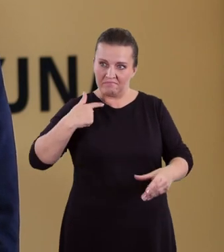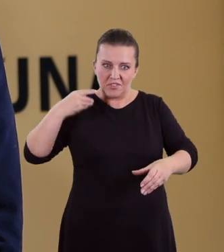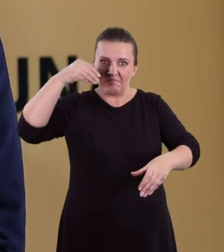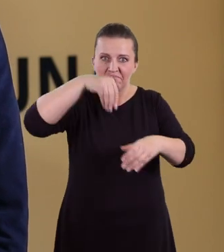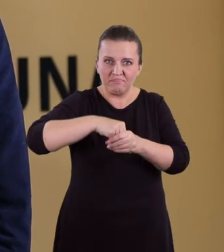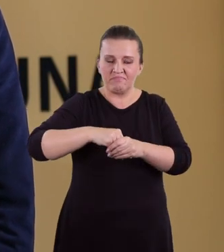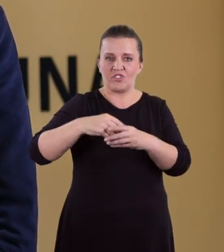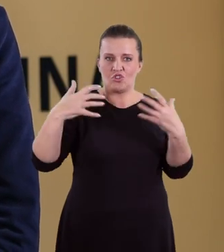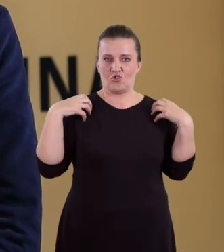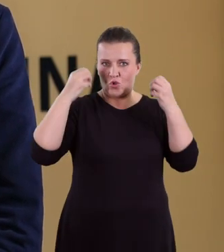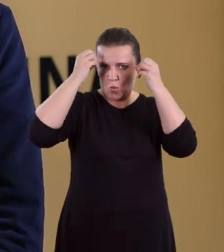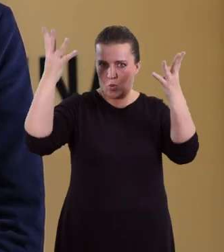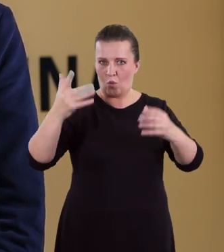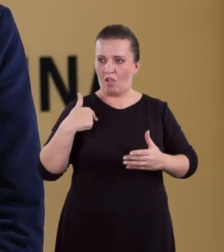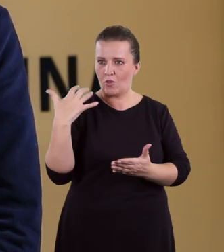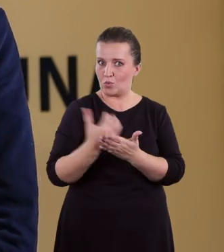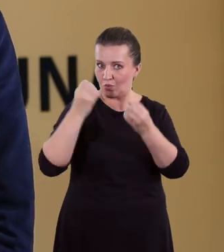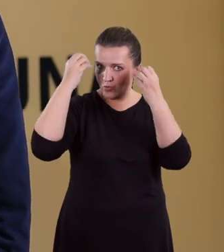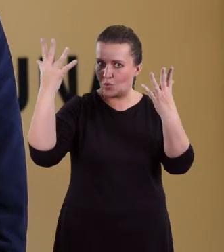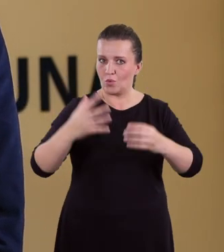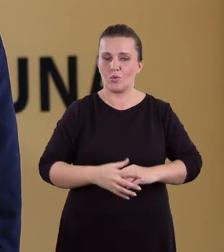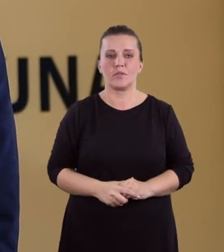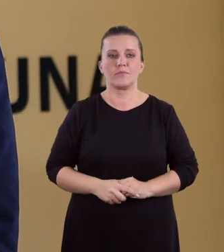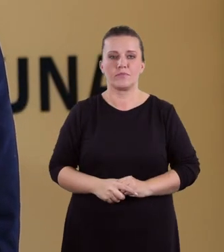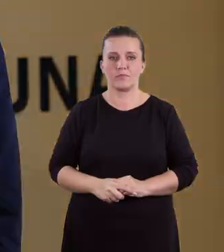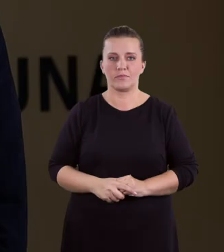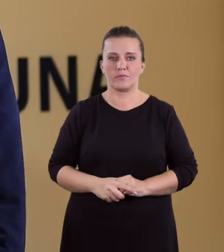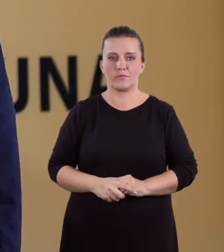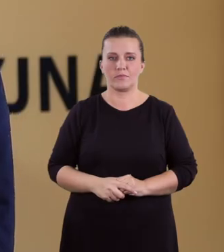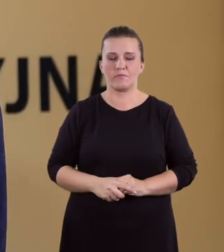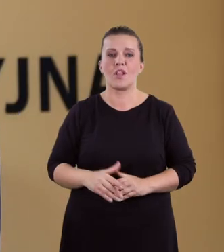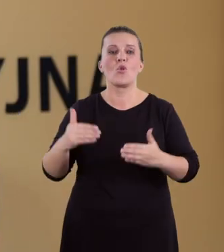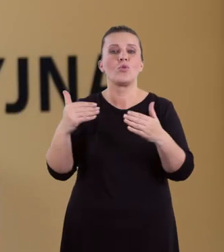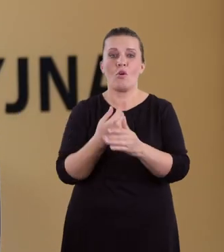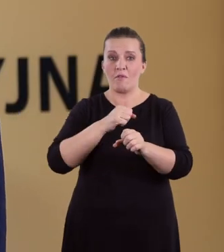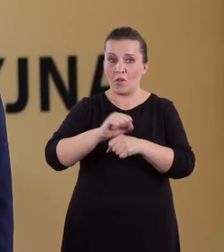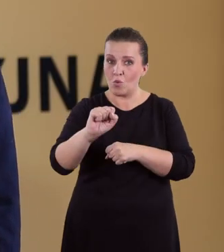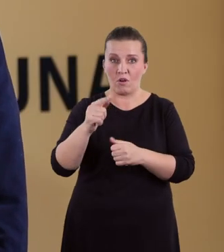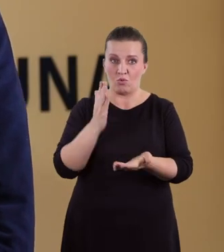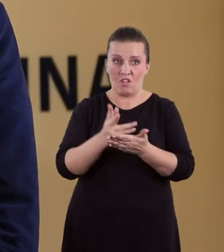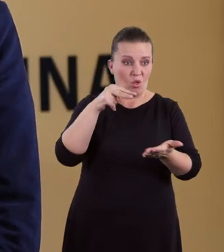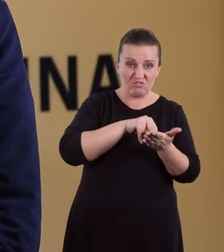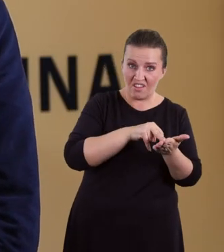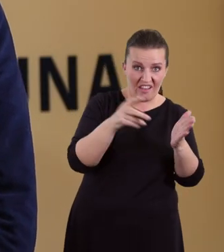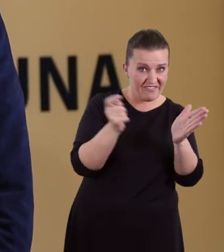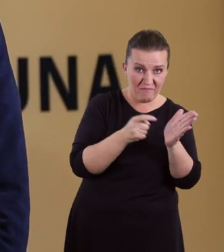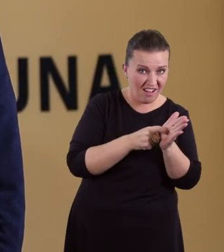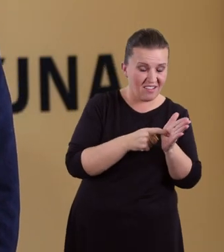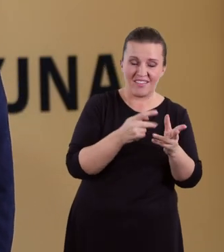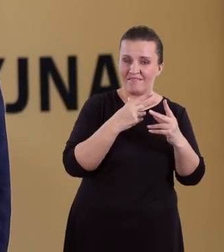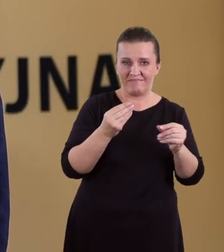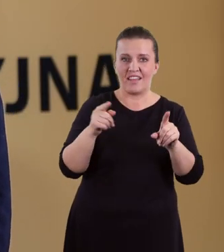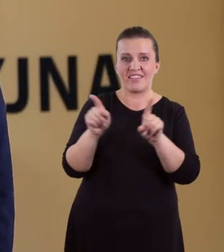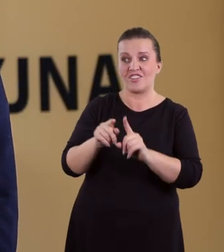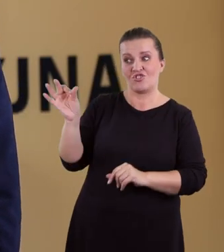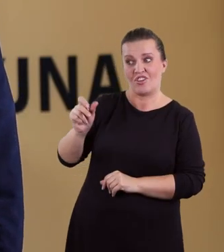jako uczestnika życia kulturalnego, jako użytkownika kultury. A zatem nowa matura to nie tylko stres, to